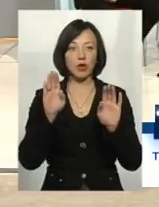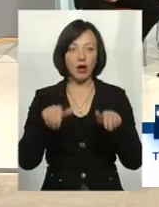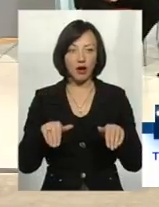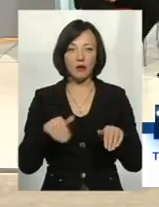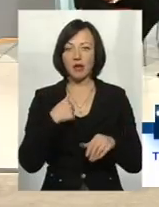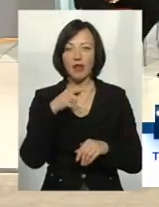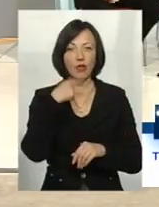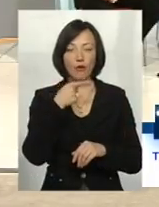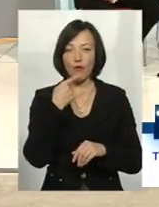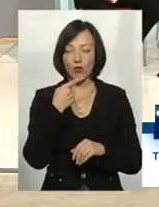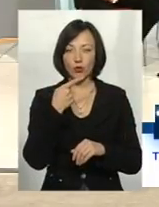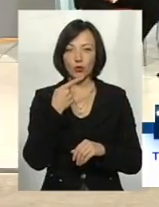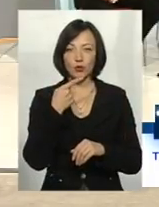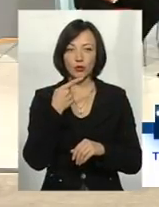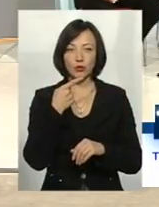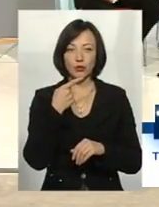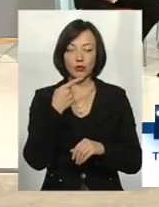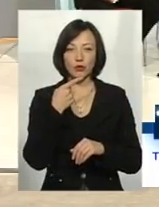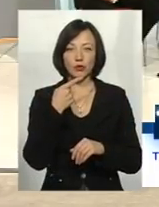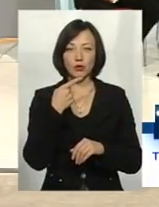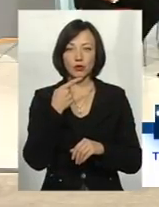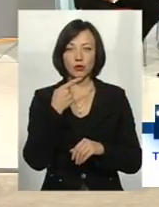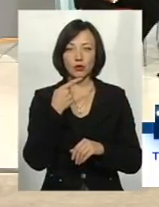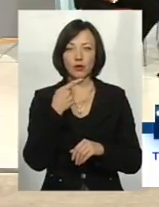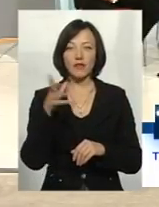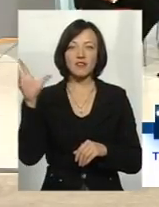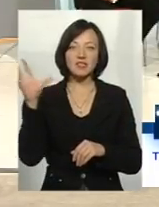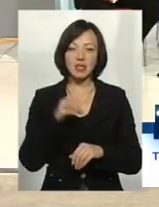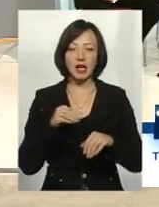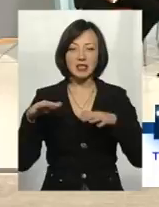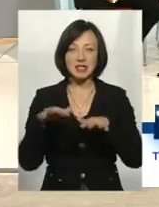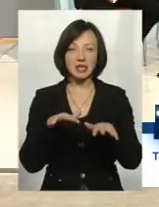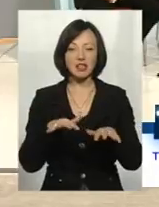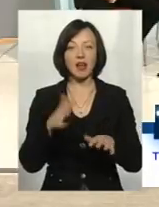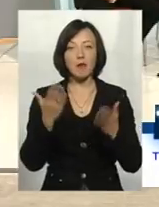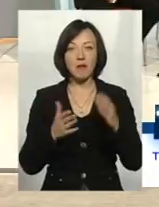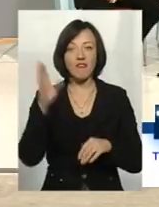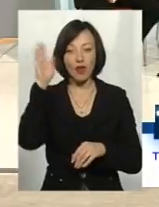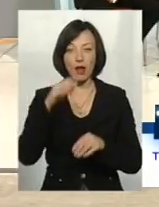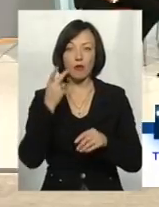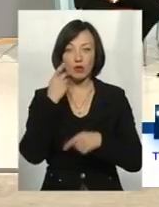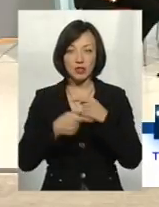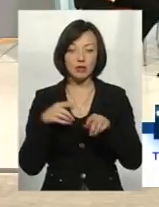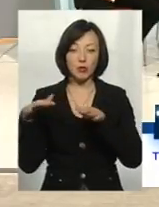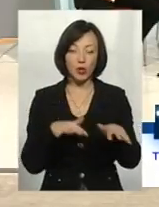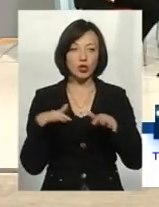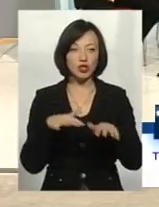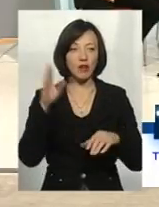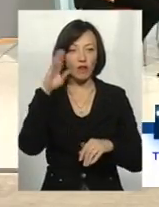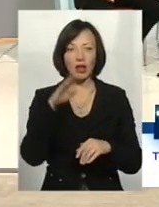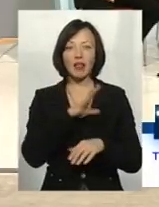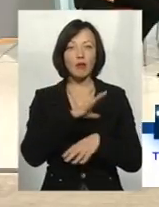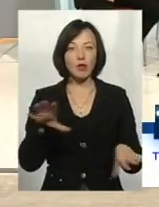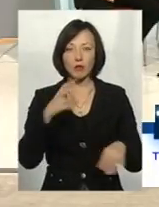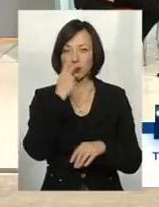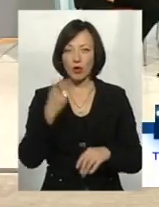я не говорю, що там все злите, але якби там вода текла постійно і була протічна вода, то не було б